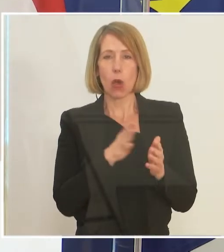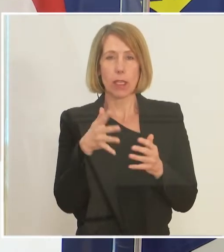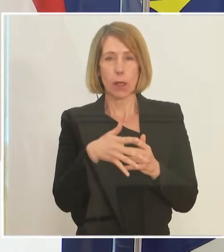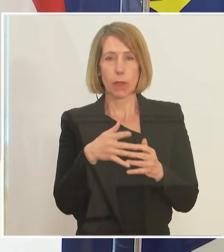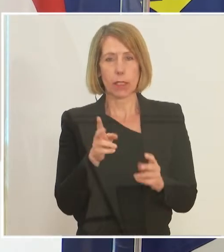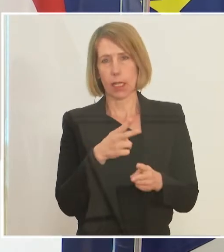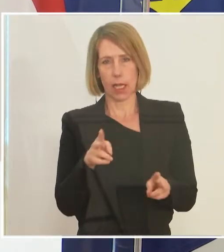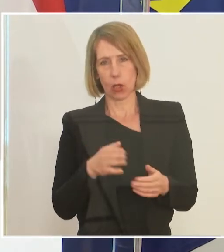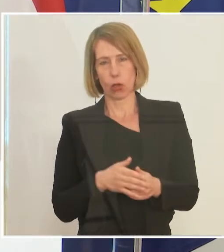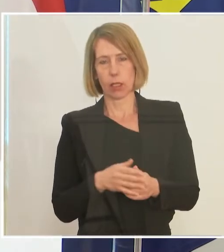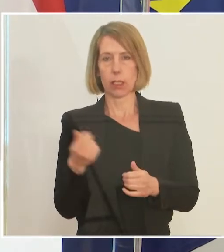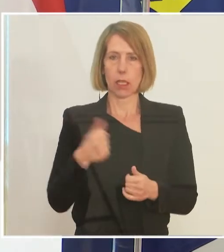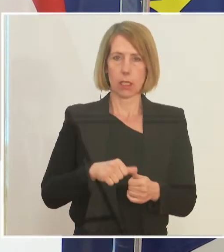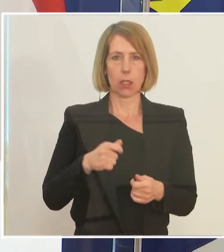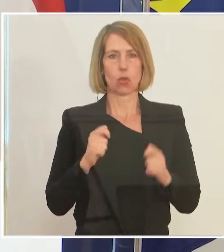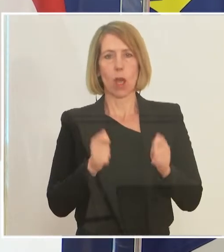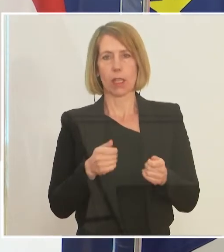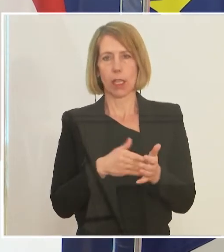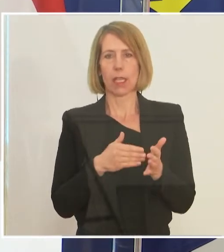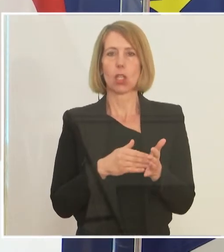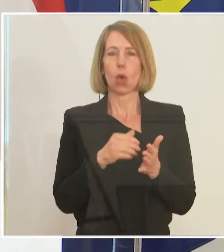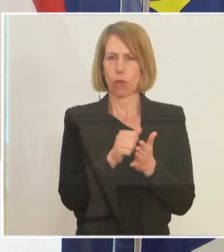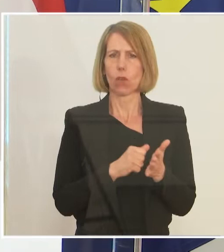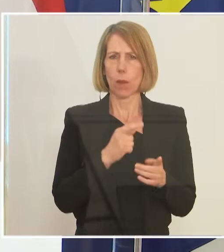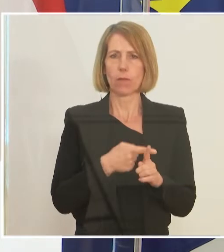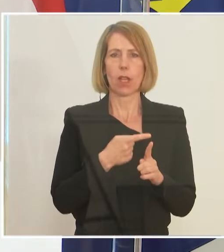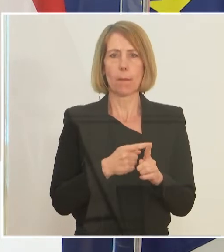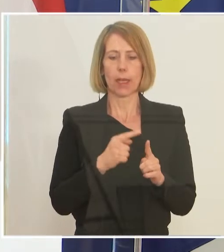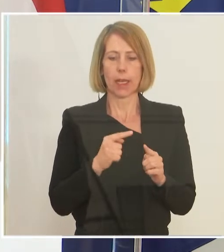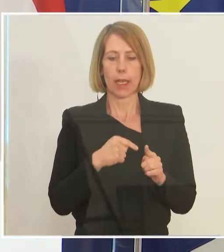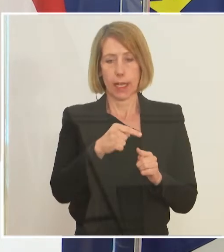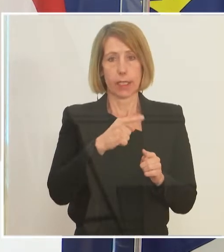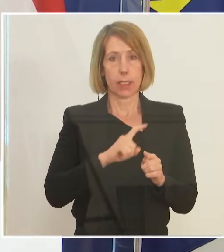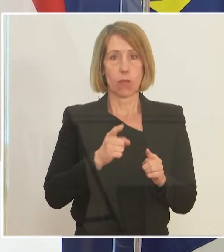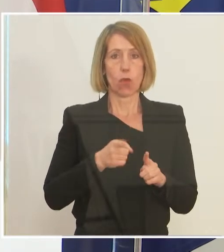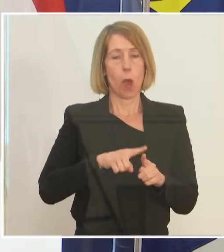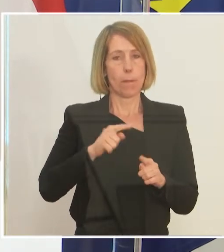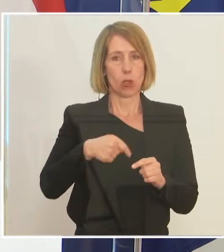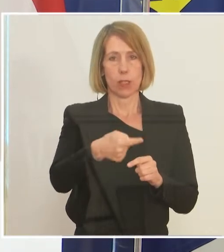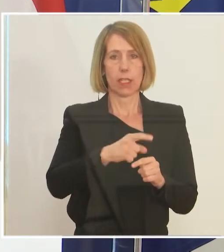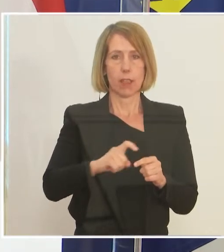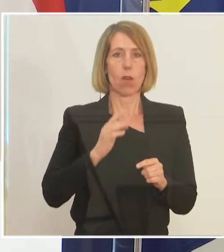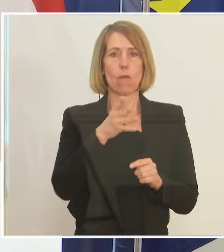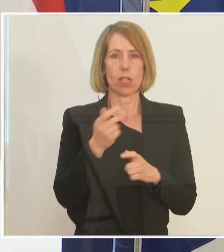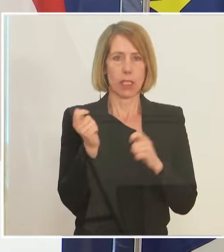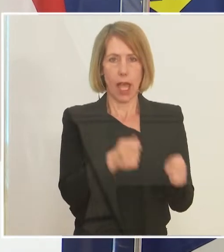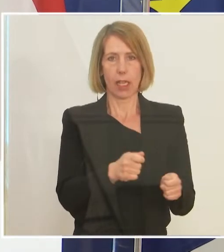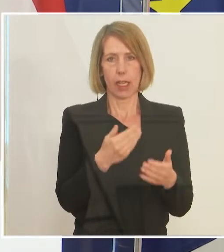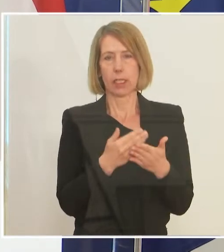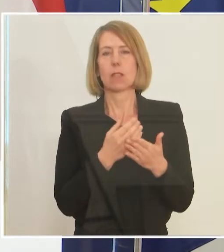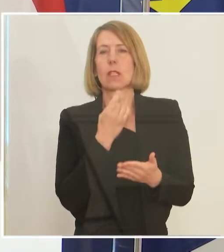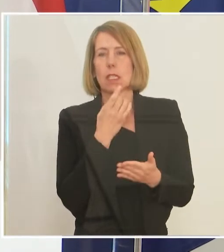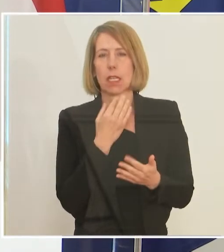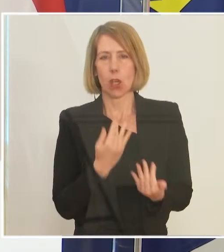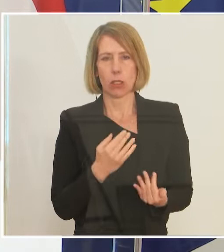kommen noch Anträge dazu ab Anfang April, die aber erst diese Woche und nächste Woche eingereicht werden. Deshalb kann man noch nicht genau